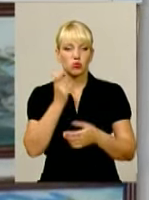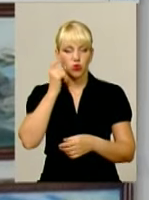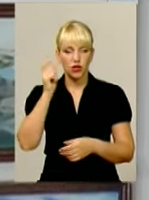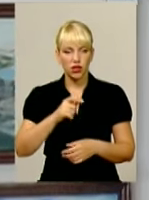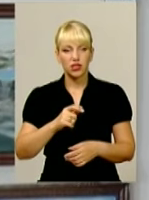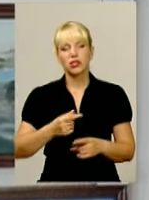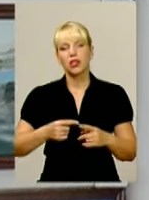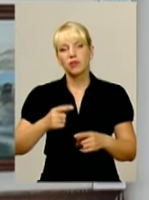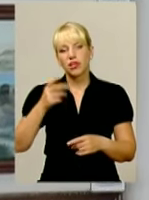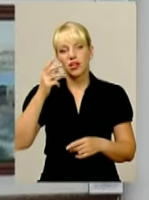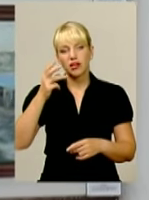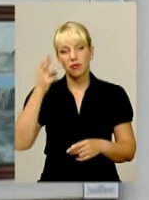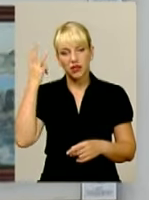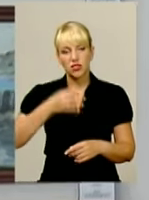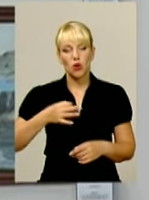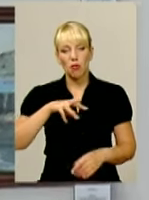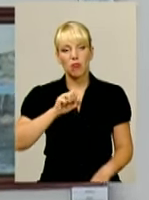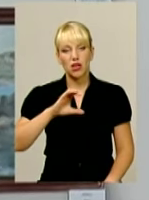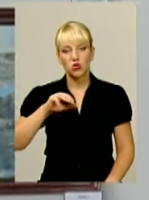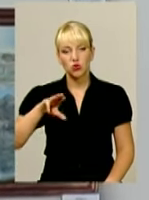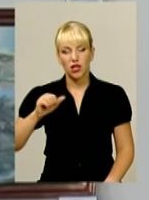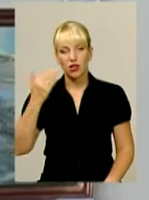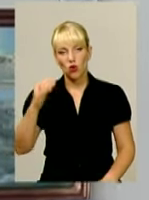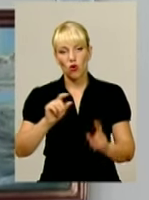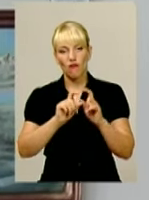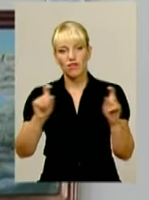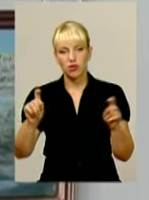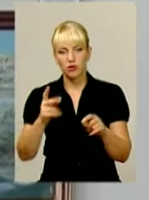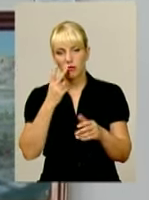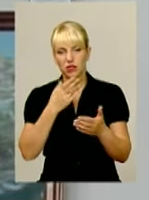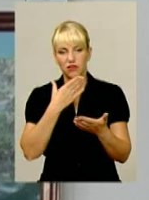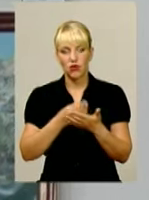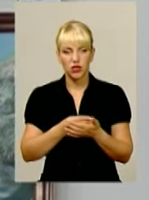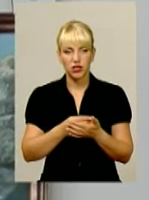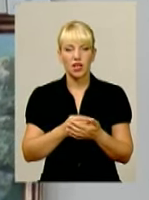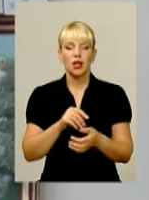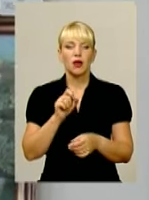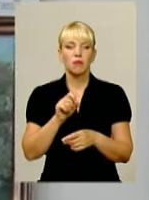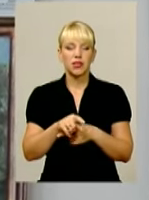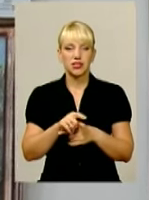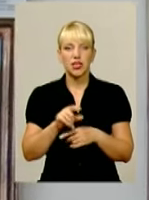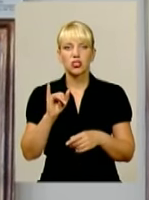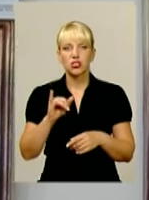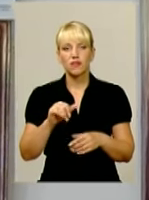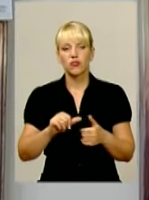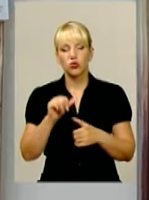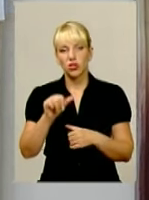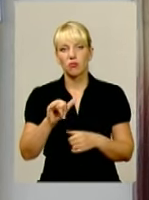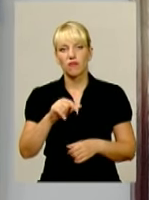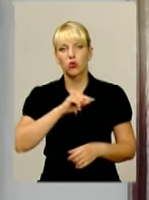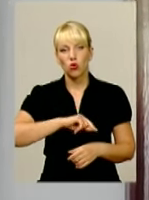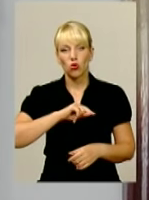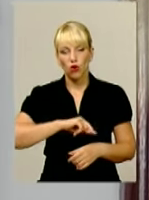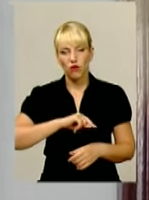Хмельницькій області Андрія Масюти, його відомство бачить своє призначення, зокрема, і в духовному та